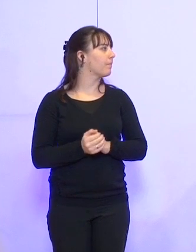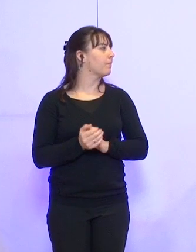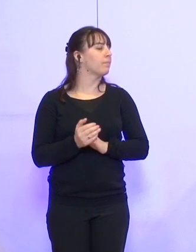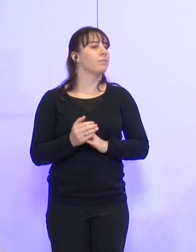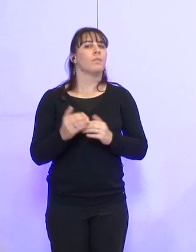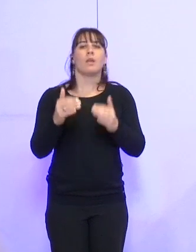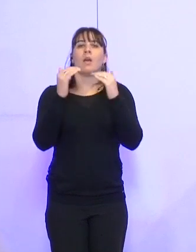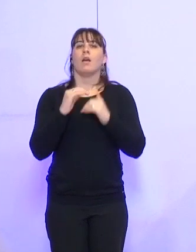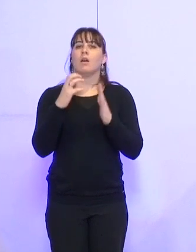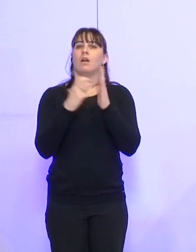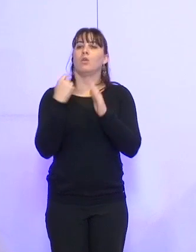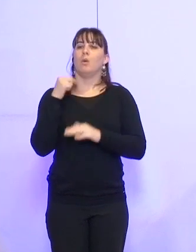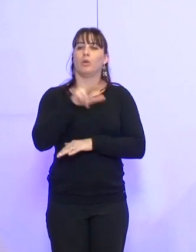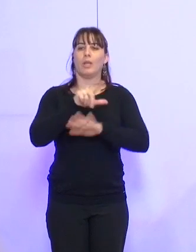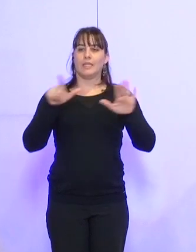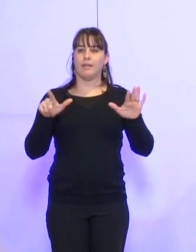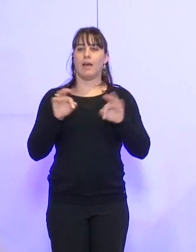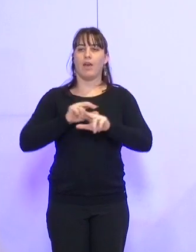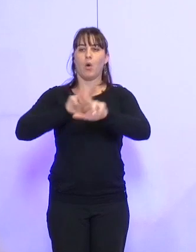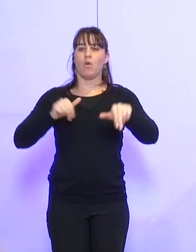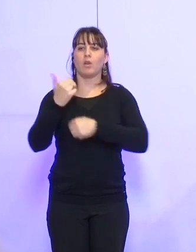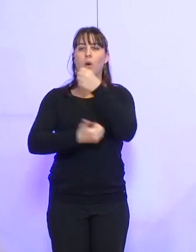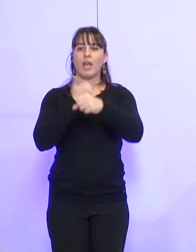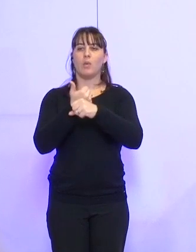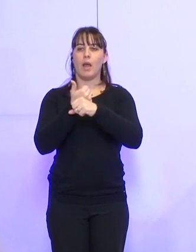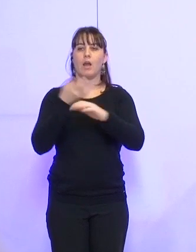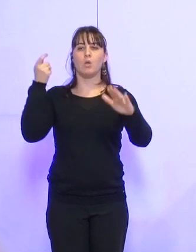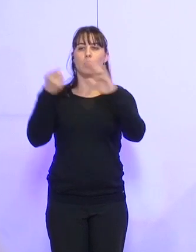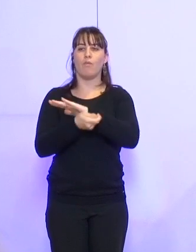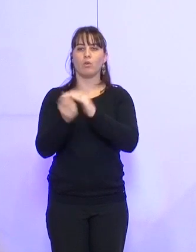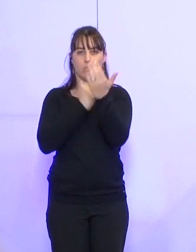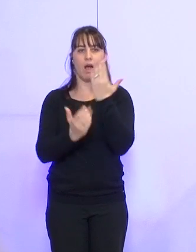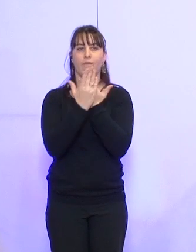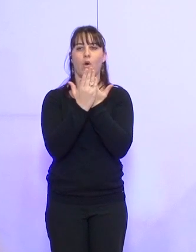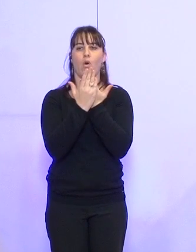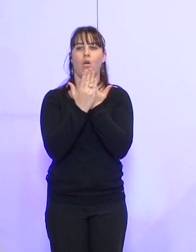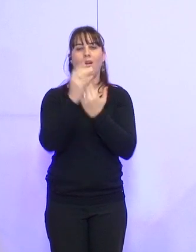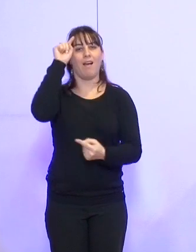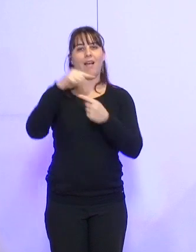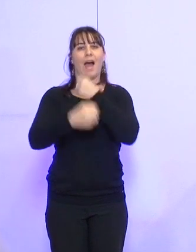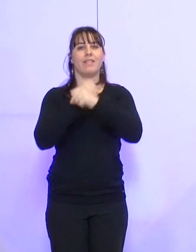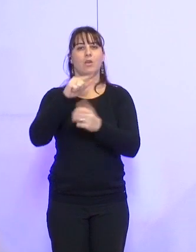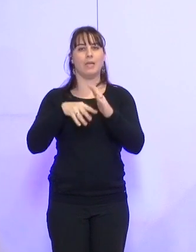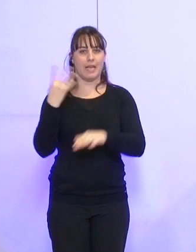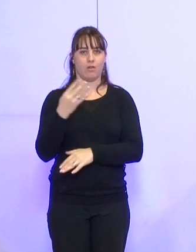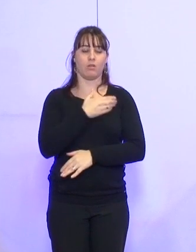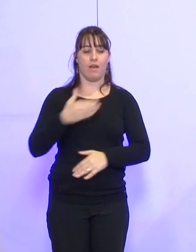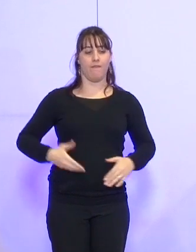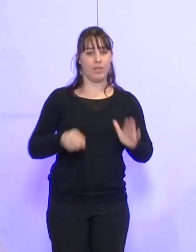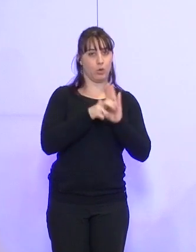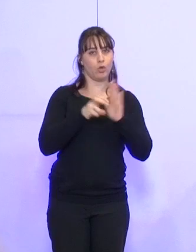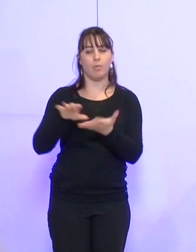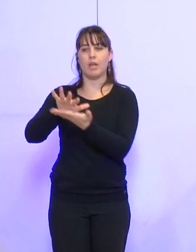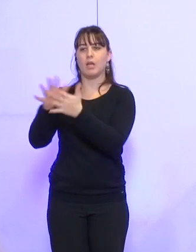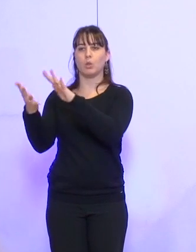Délibération numéro 37 sur l'avenant à la convention annuelle d'attribution de subvention pour 2014 entre la Ville de Grenoble et l